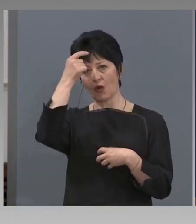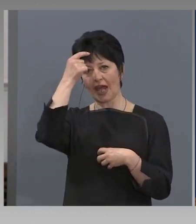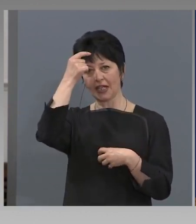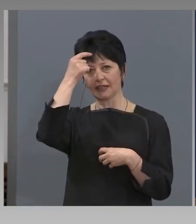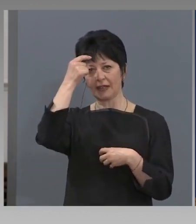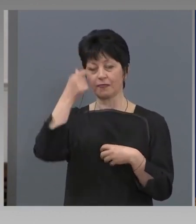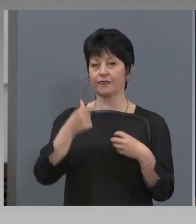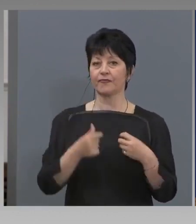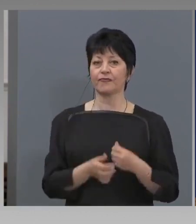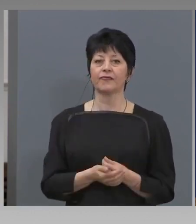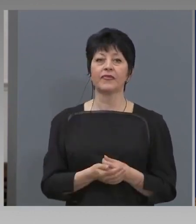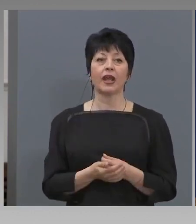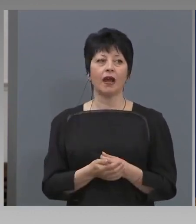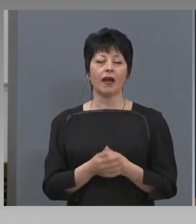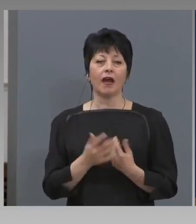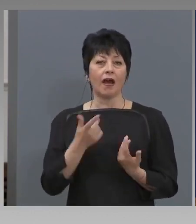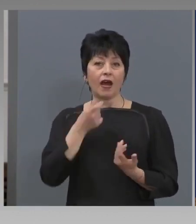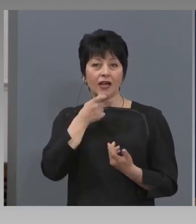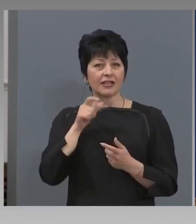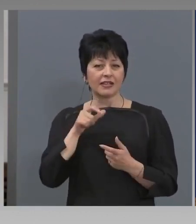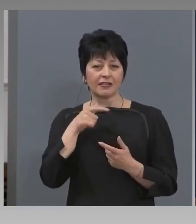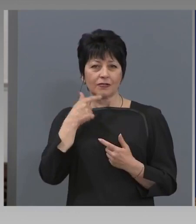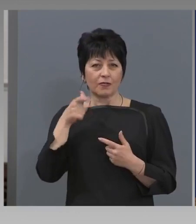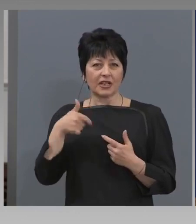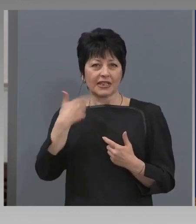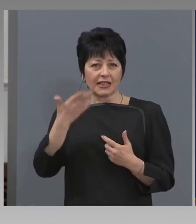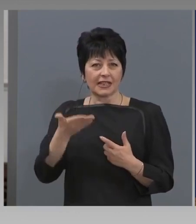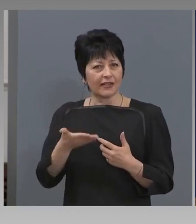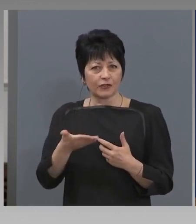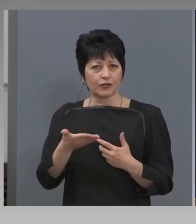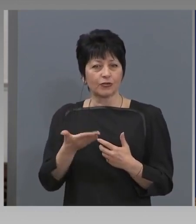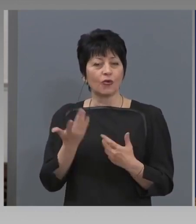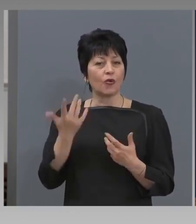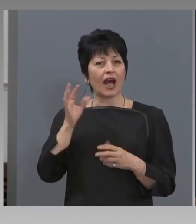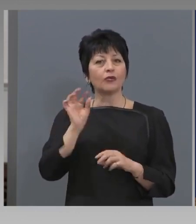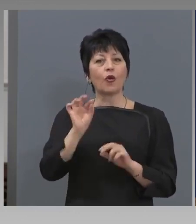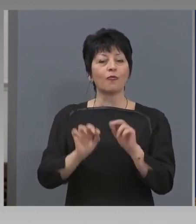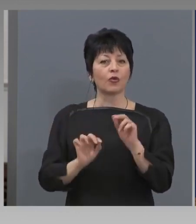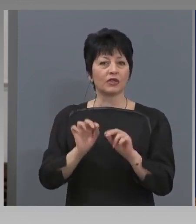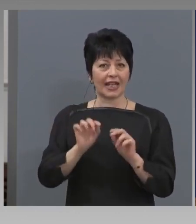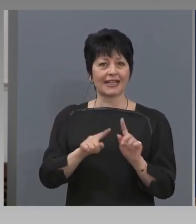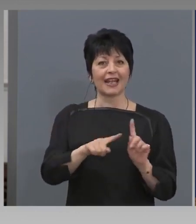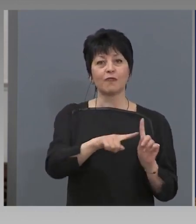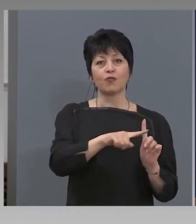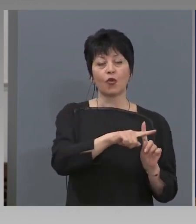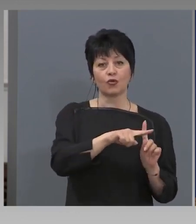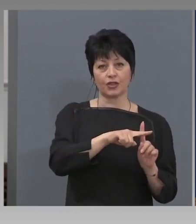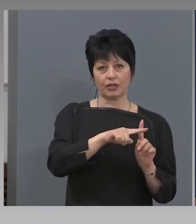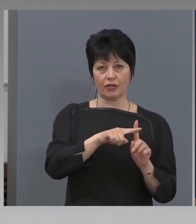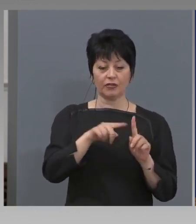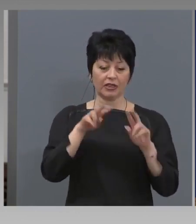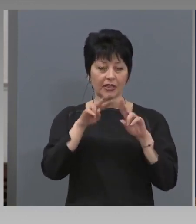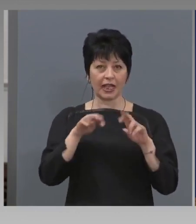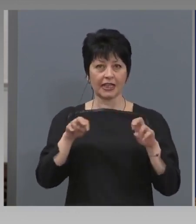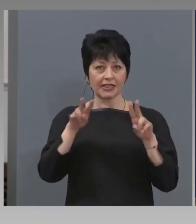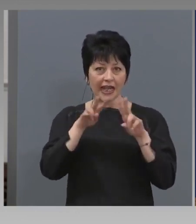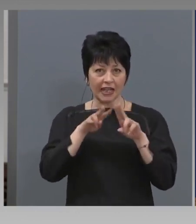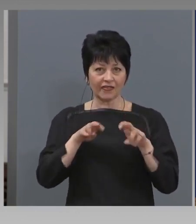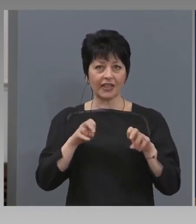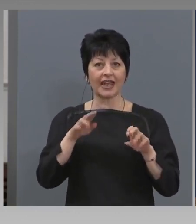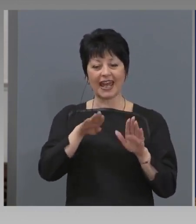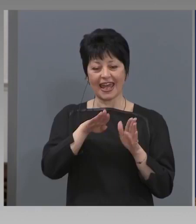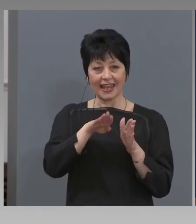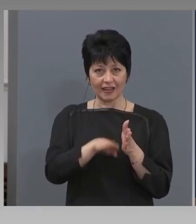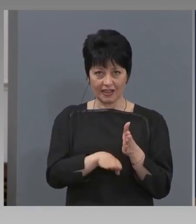Става дума за следното. Когато процента на положителните проби, които се изследват в една лаборатория, е